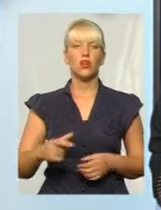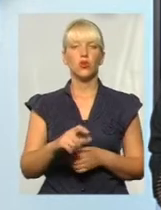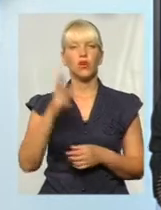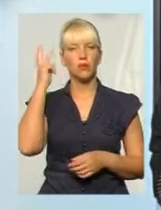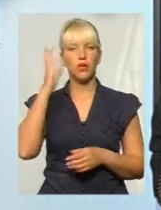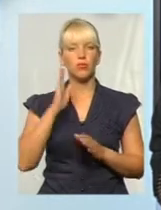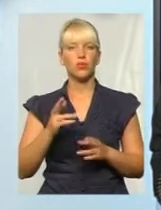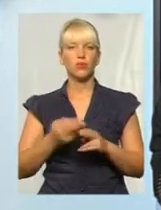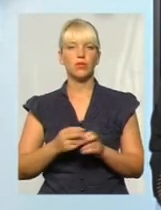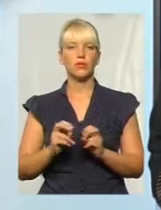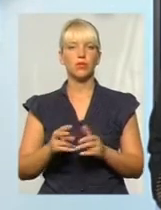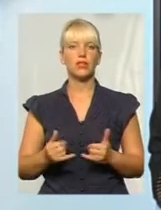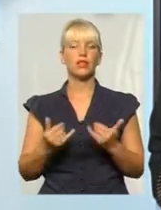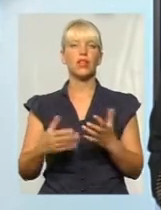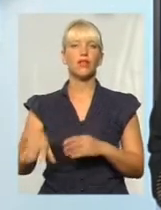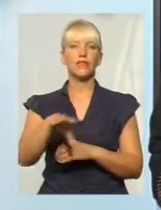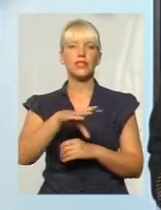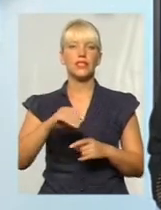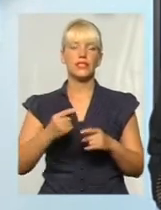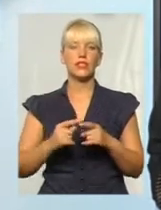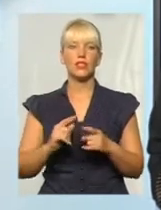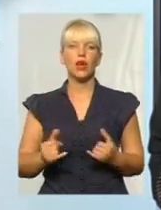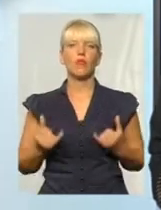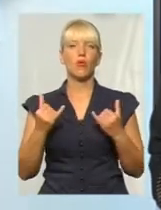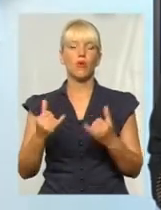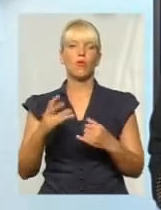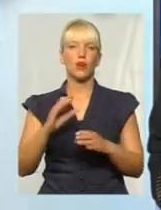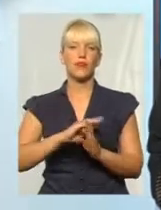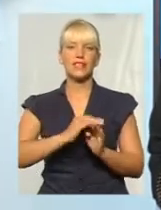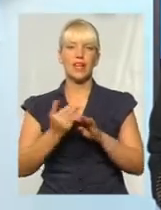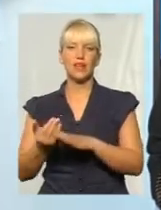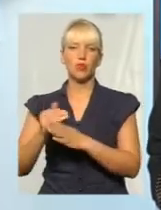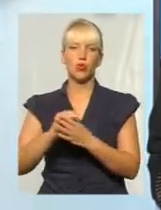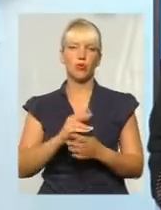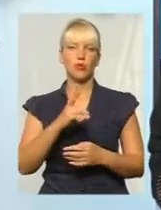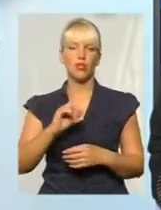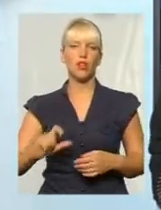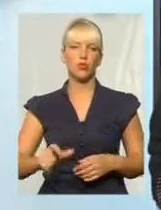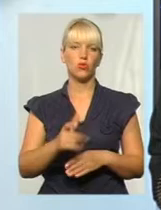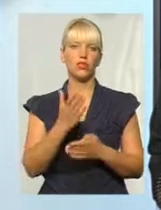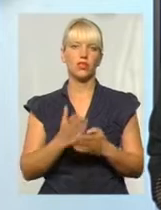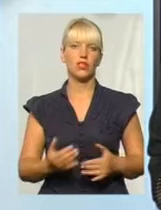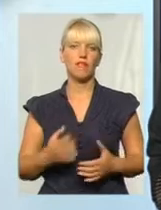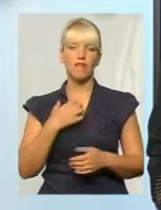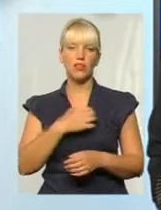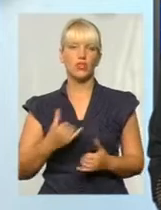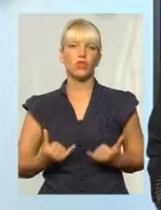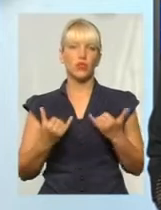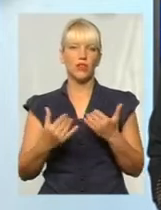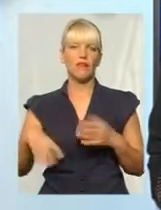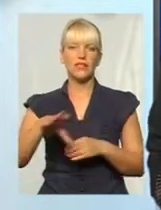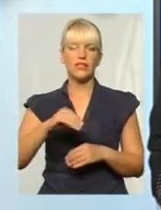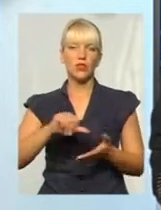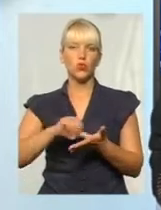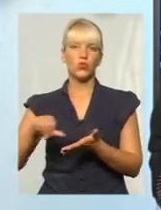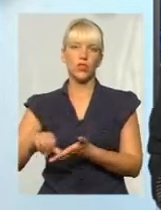стане безпечно для всіх. Адже повага і взаємодопомога на дорозі є дуже важливою для всіх учасників дорожнього